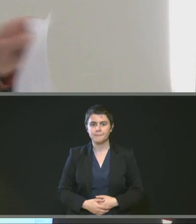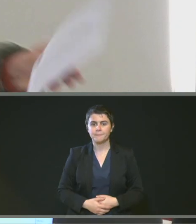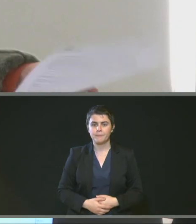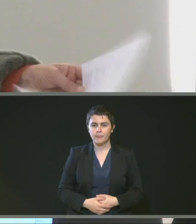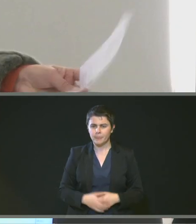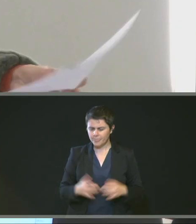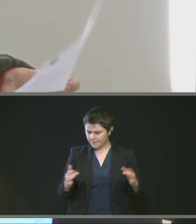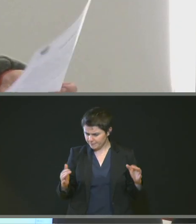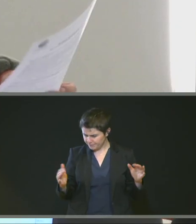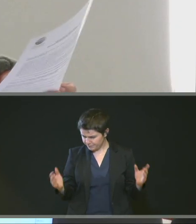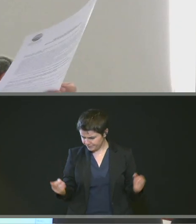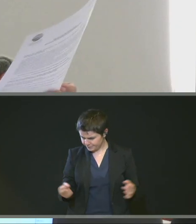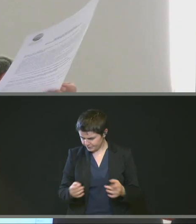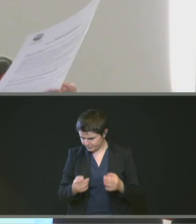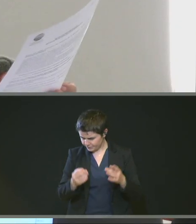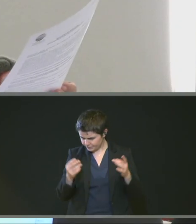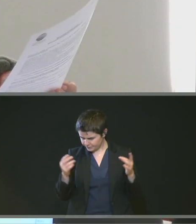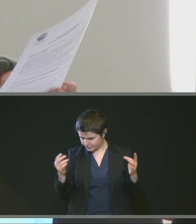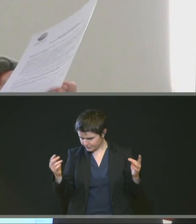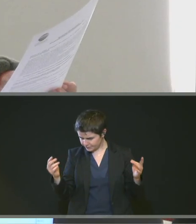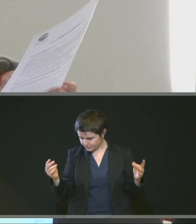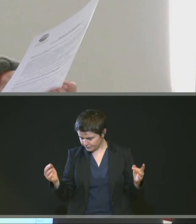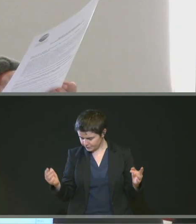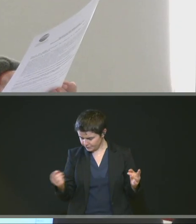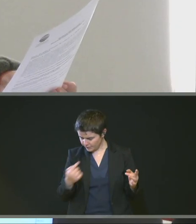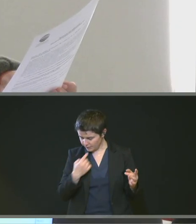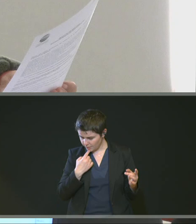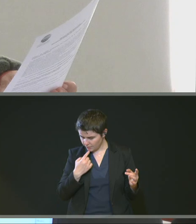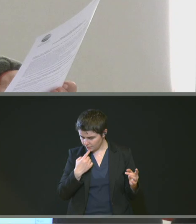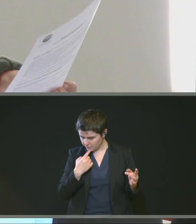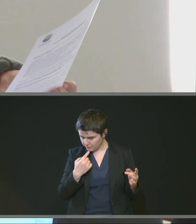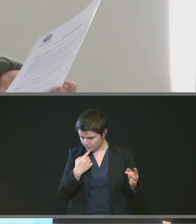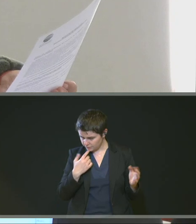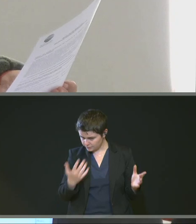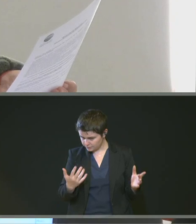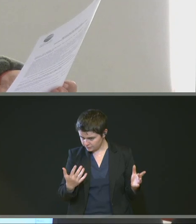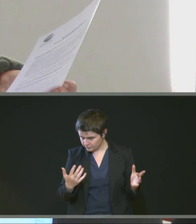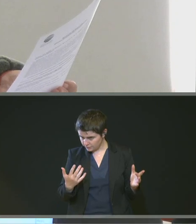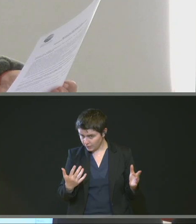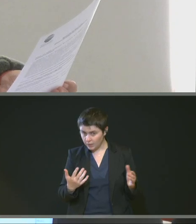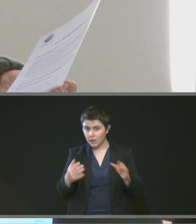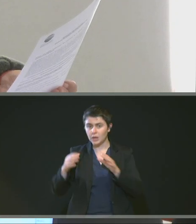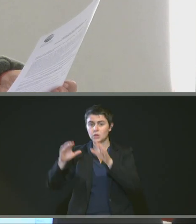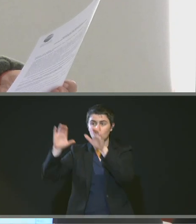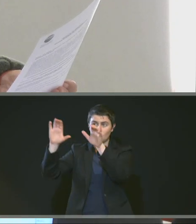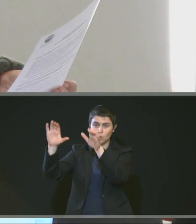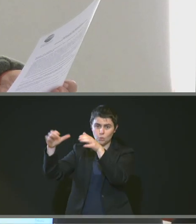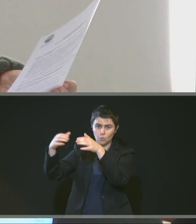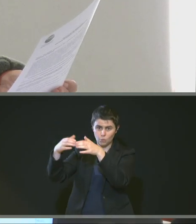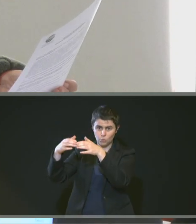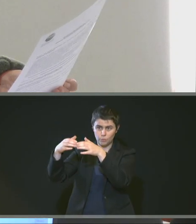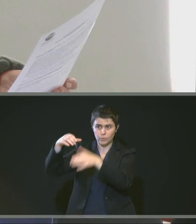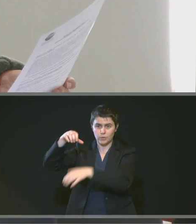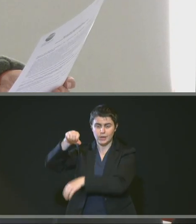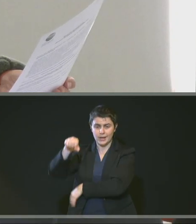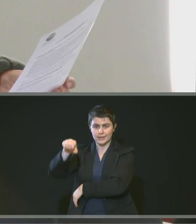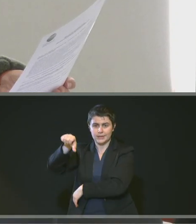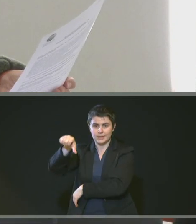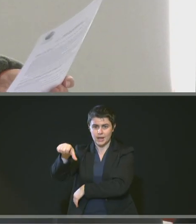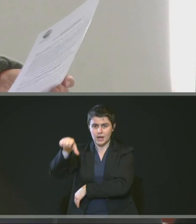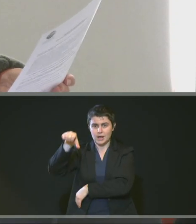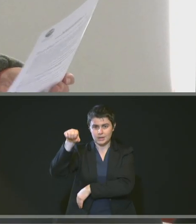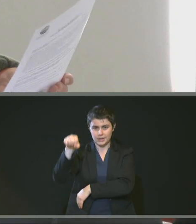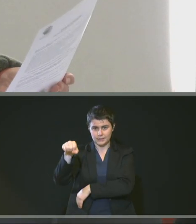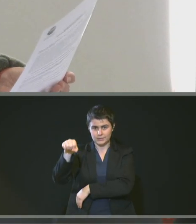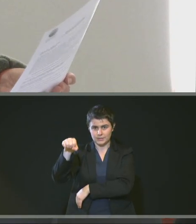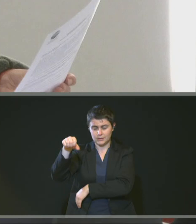Donc, il s'agit... Alors, l'attributaire a été le groupement Explaine S.A.S. Sisté,